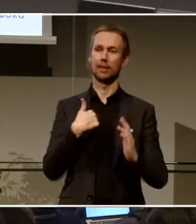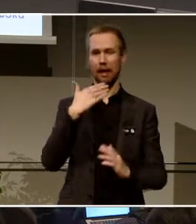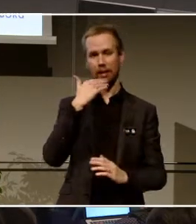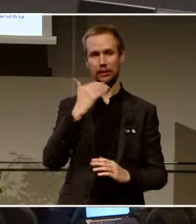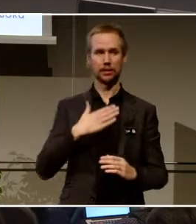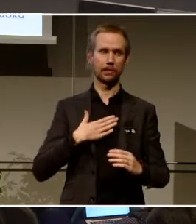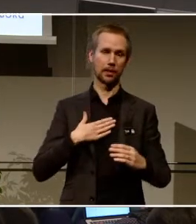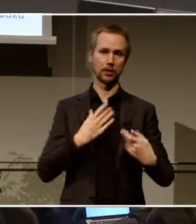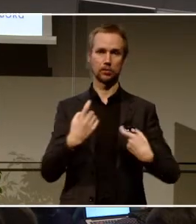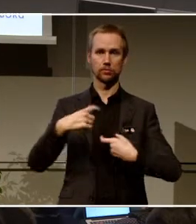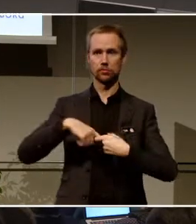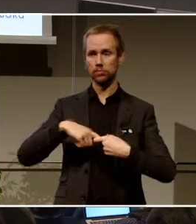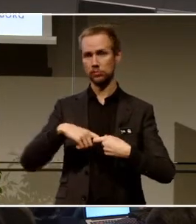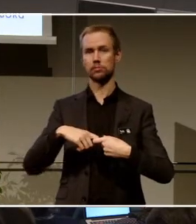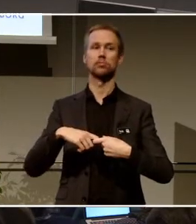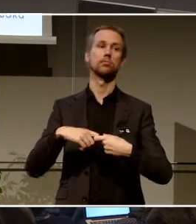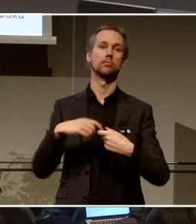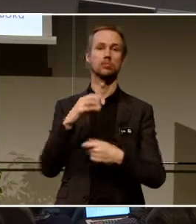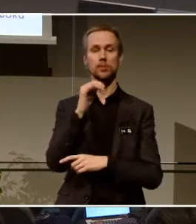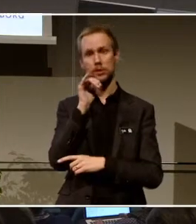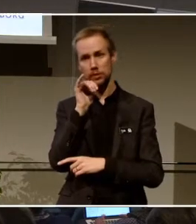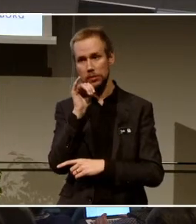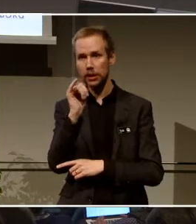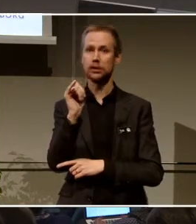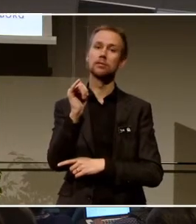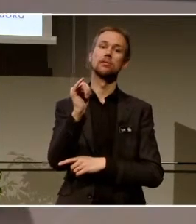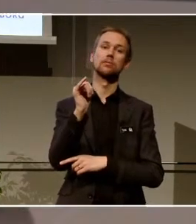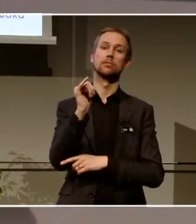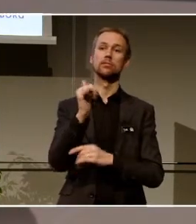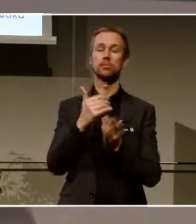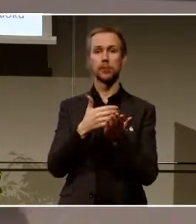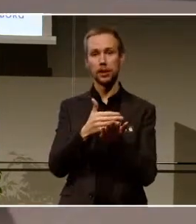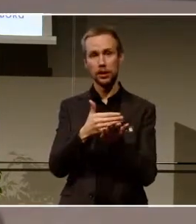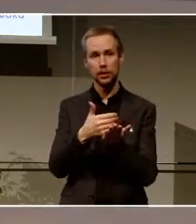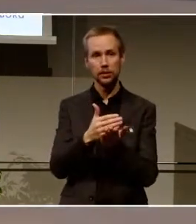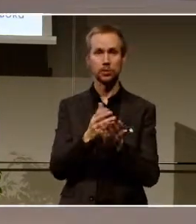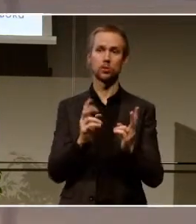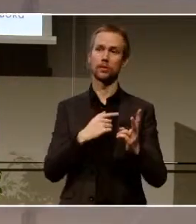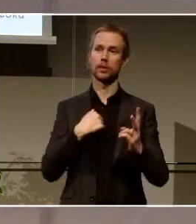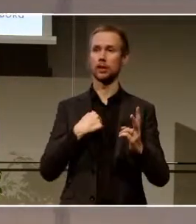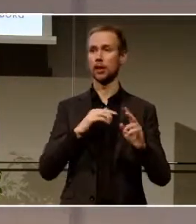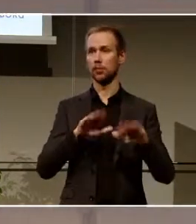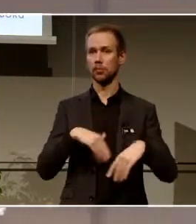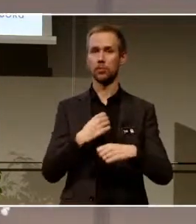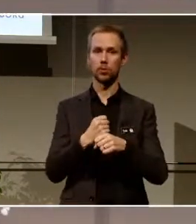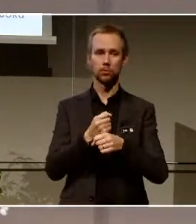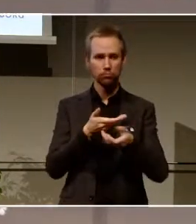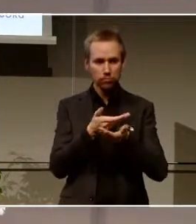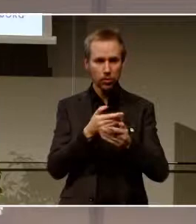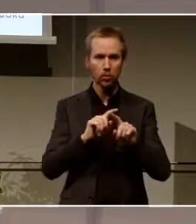berättande och berättelse. Och vi har också jobbat nära träffpunkter i Helsingborg.